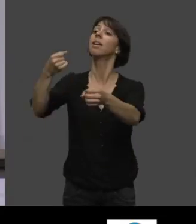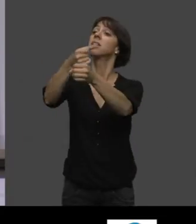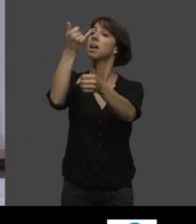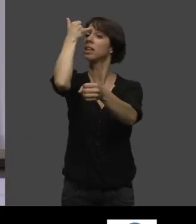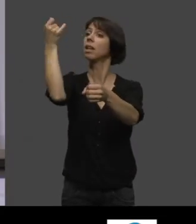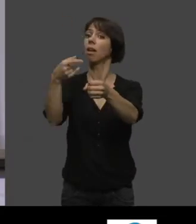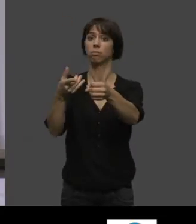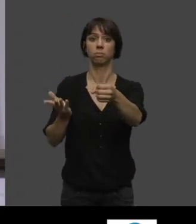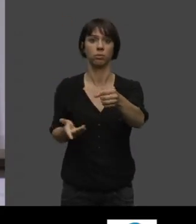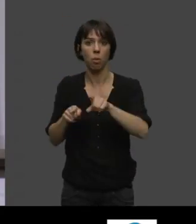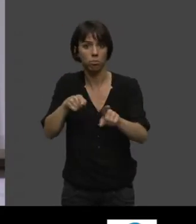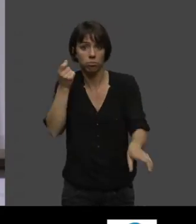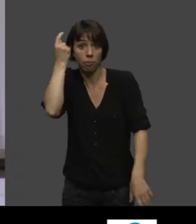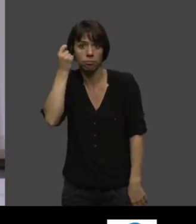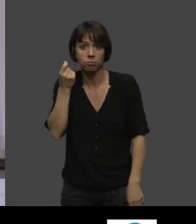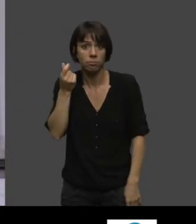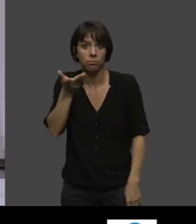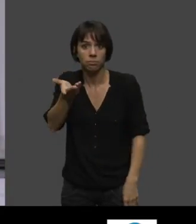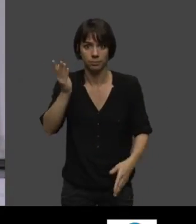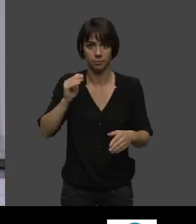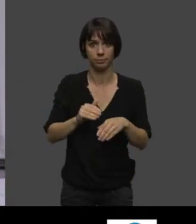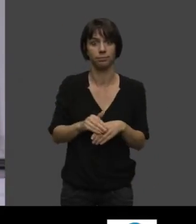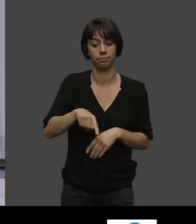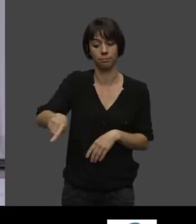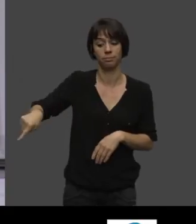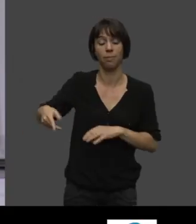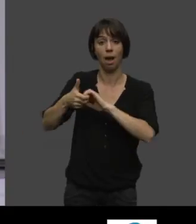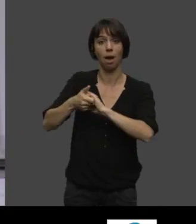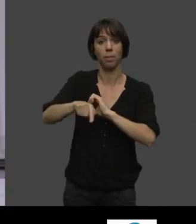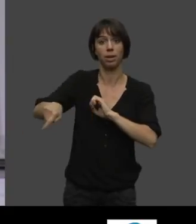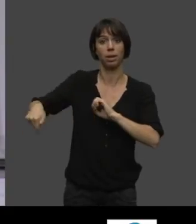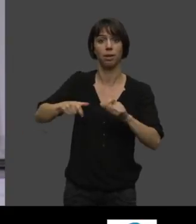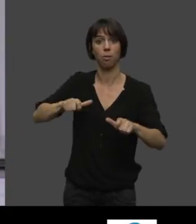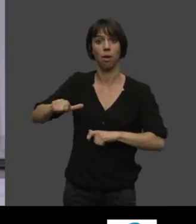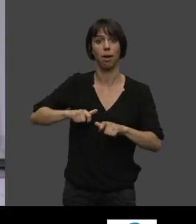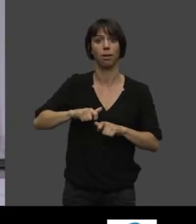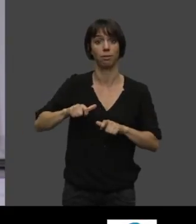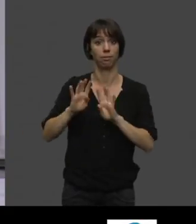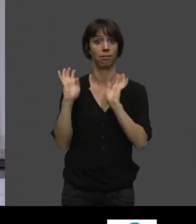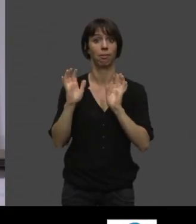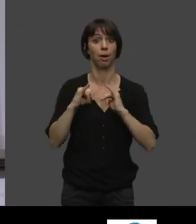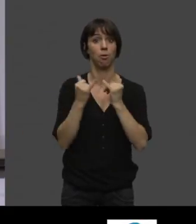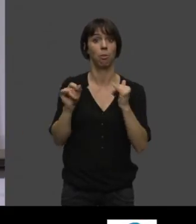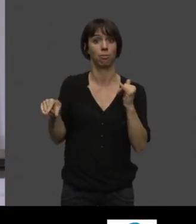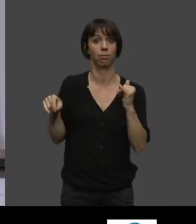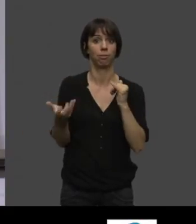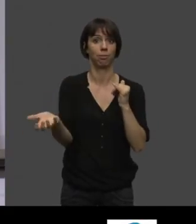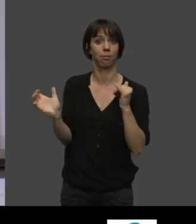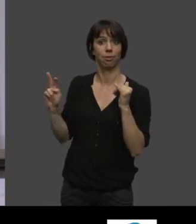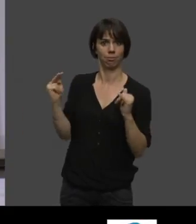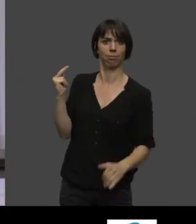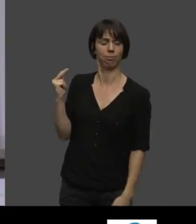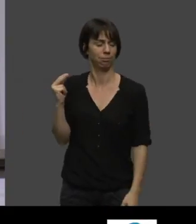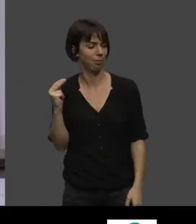ça. alors, mes amis thermalistes m'ont regardé, on dit, mais Michel, Michel, il a